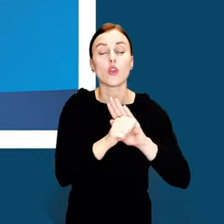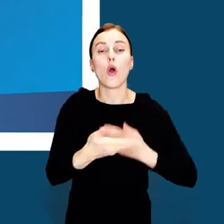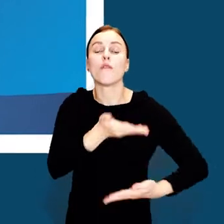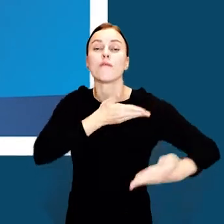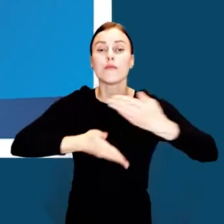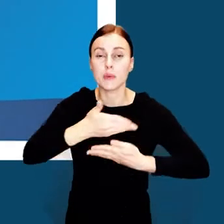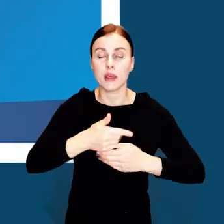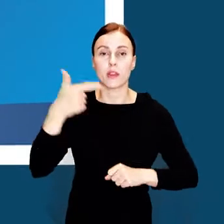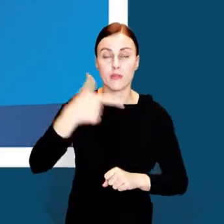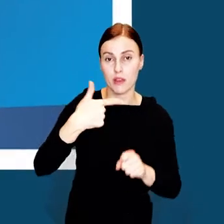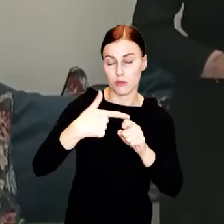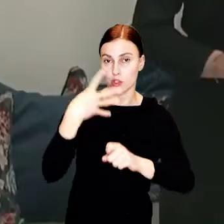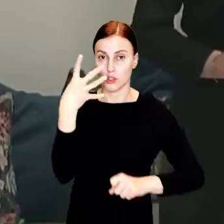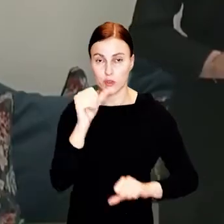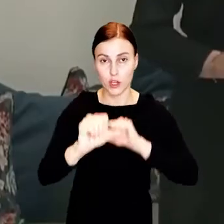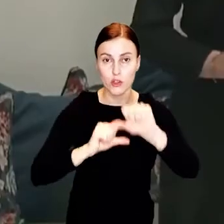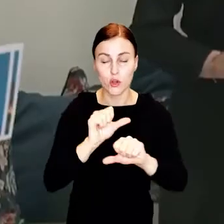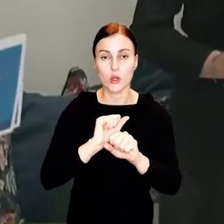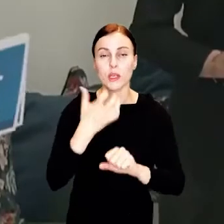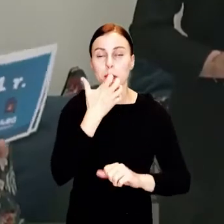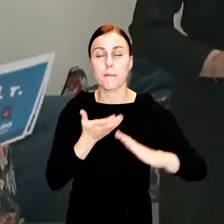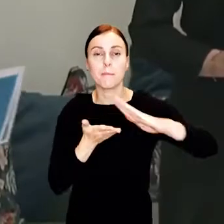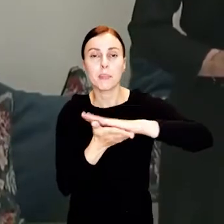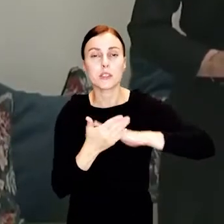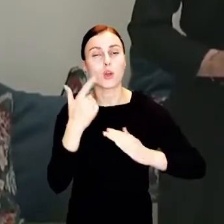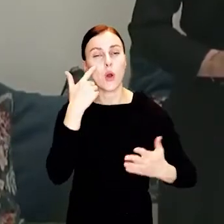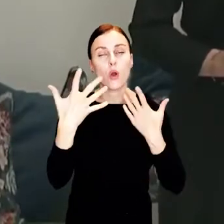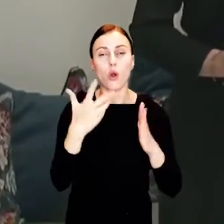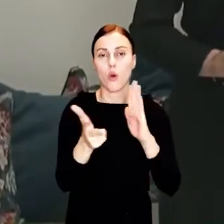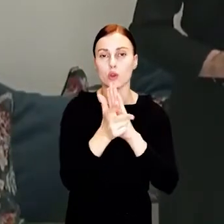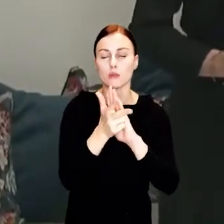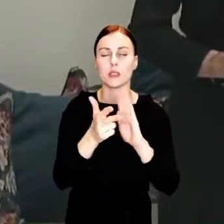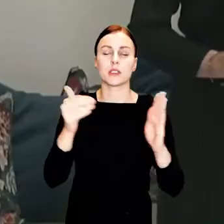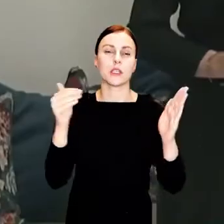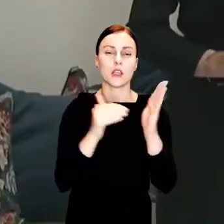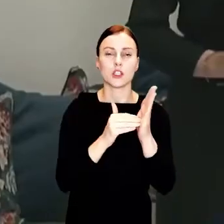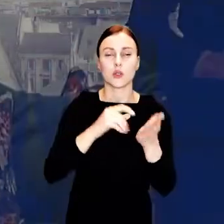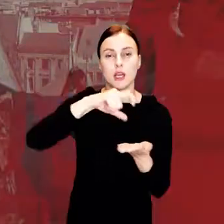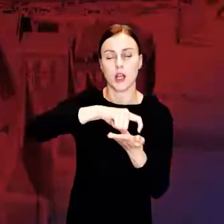2024 roku są piece w 18 tysiącach lokali.